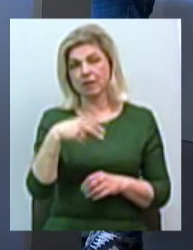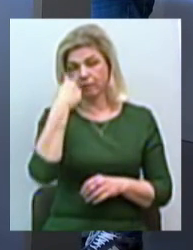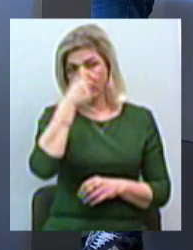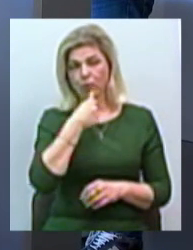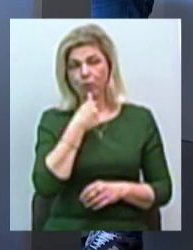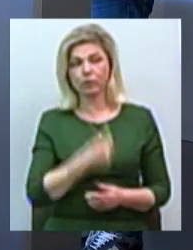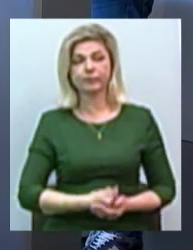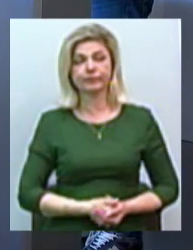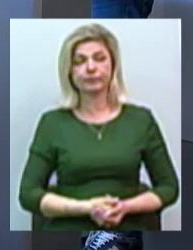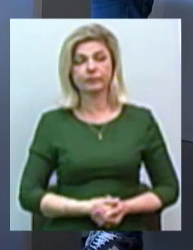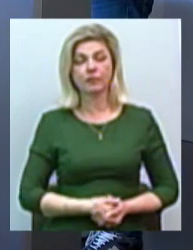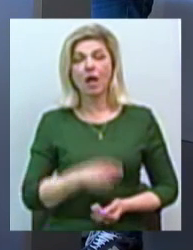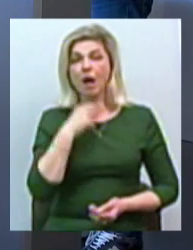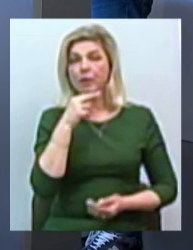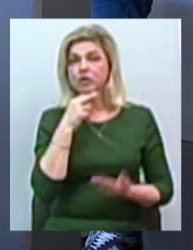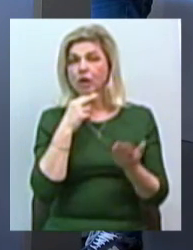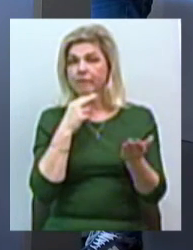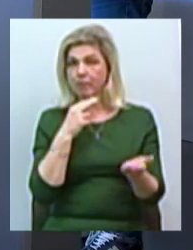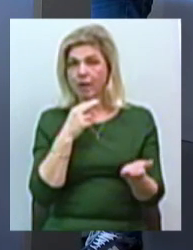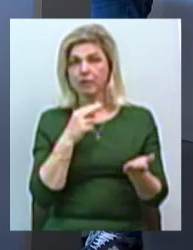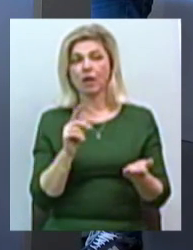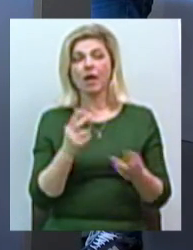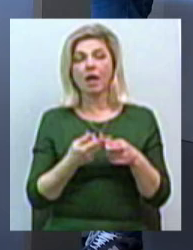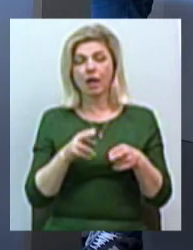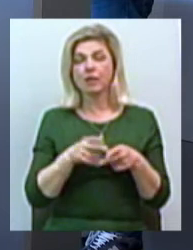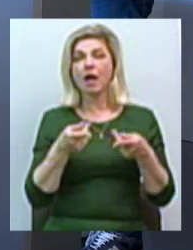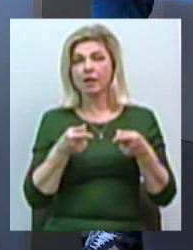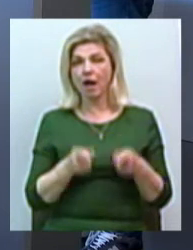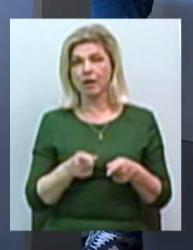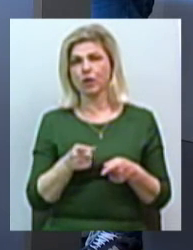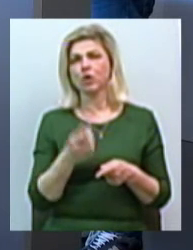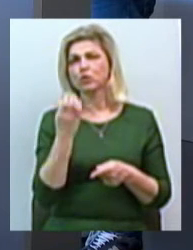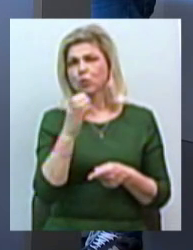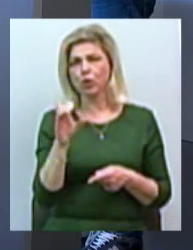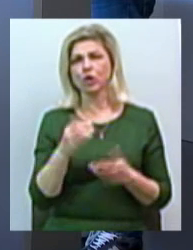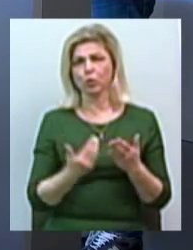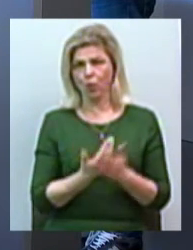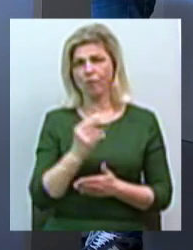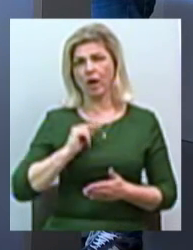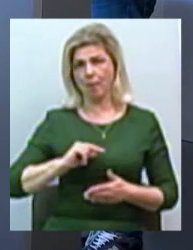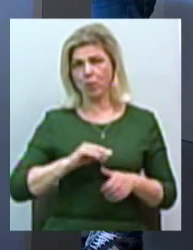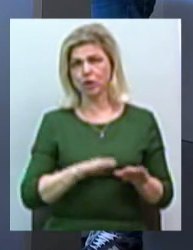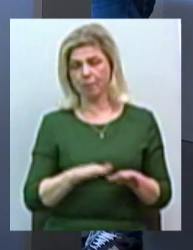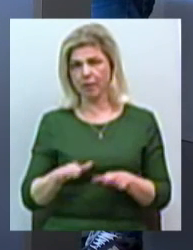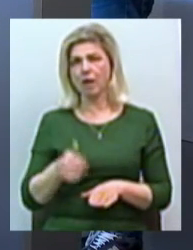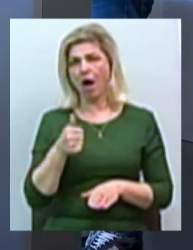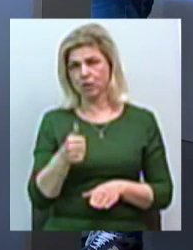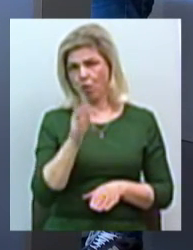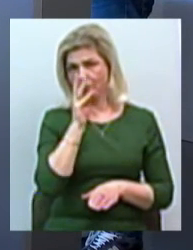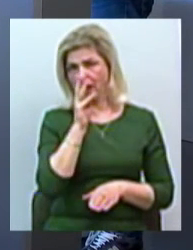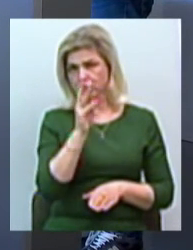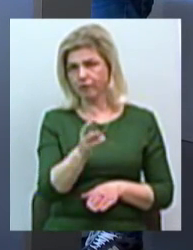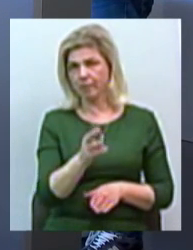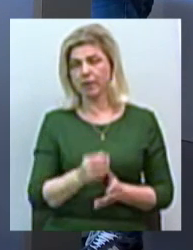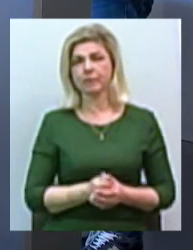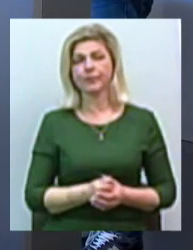І якщо зараз увидемо на цій фантастливію фотографію...